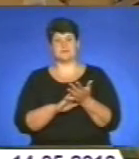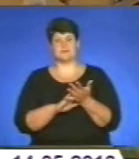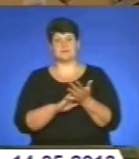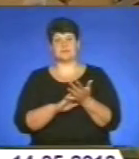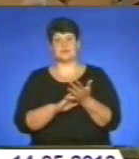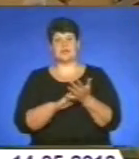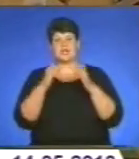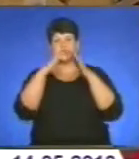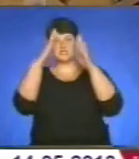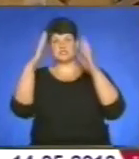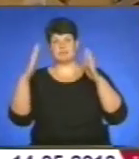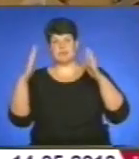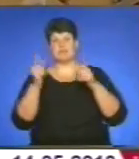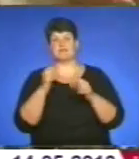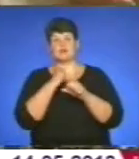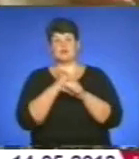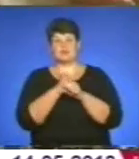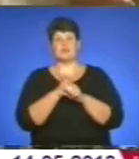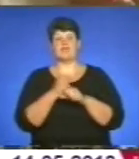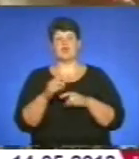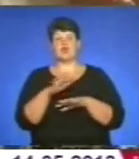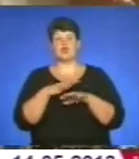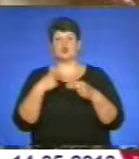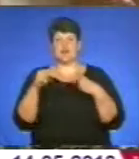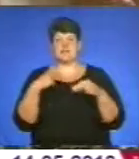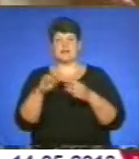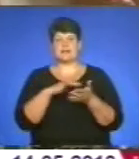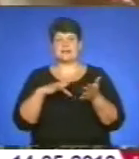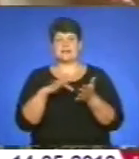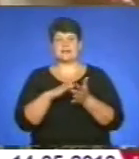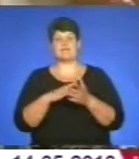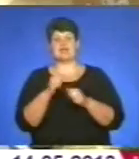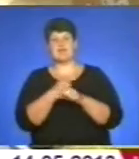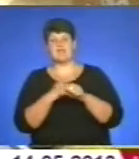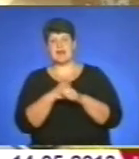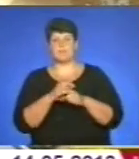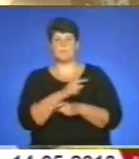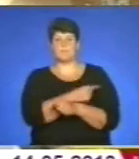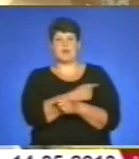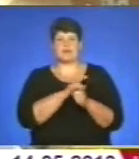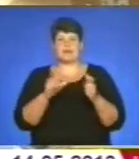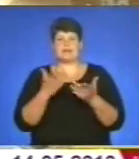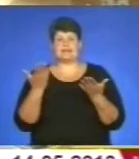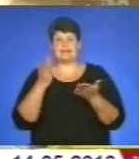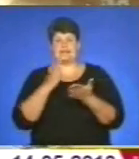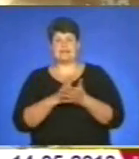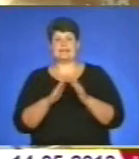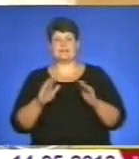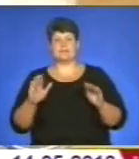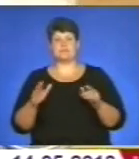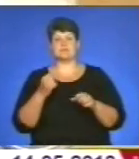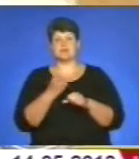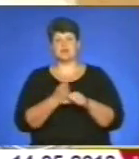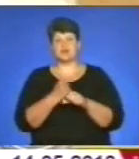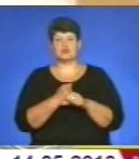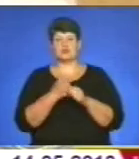Шпаківні розмістять у торговельних центрах, фойє кінотеатрів, кафе, поліклініках, де бувають діти. Проєкт «Соціальний» діє під